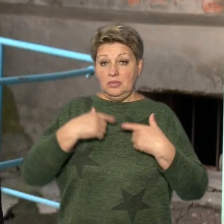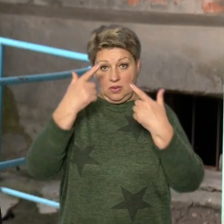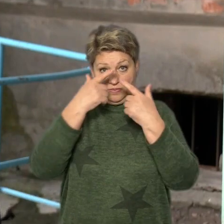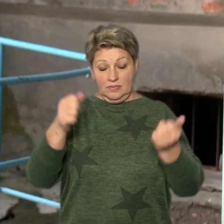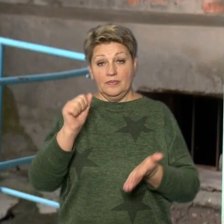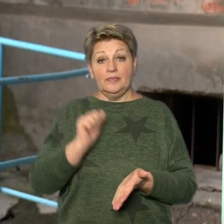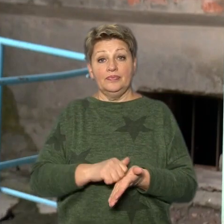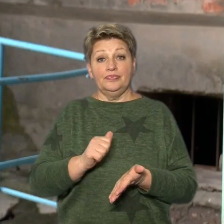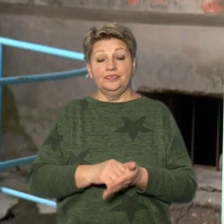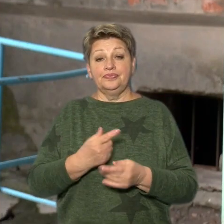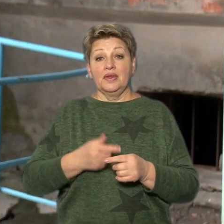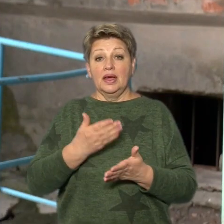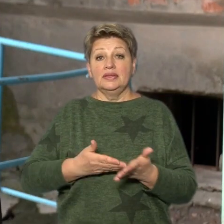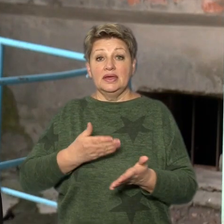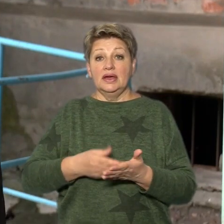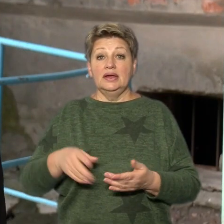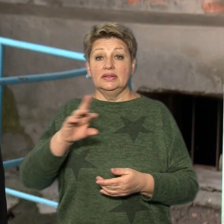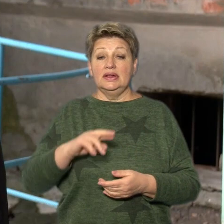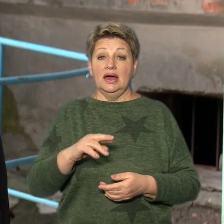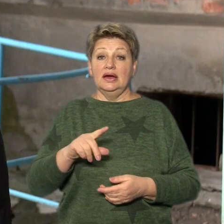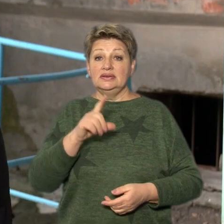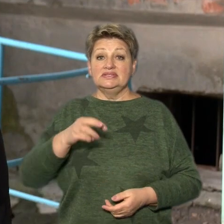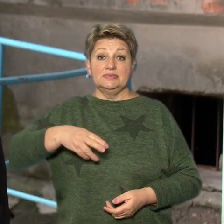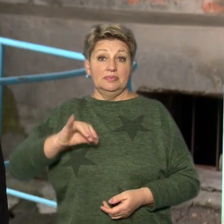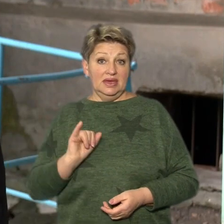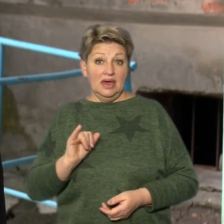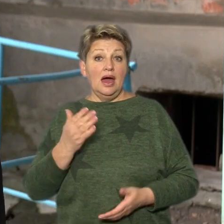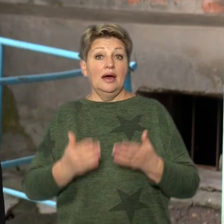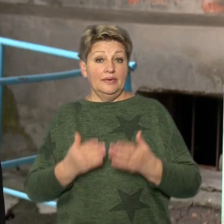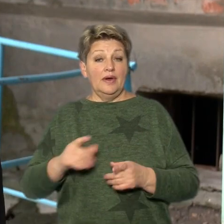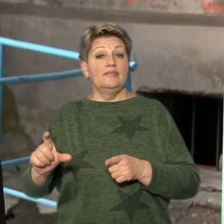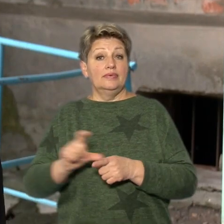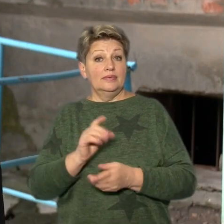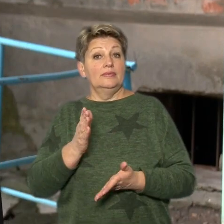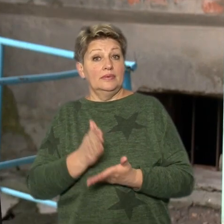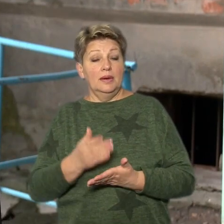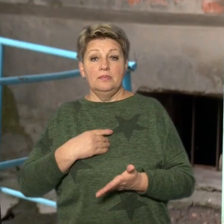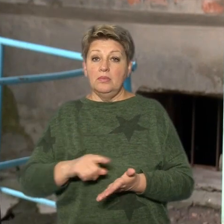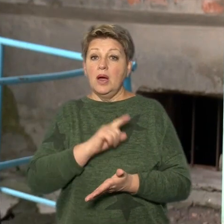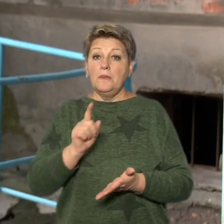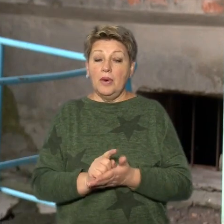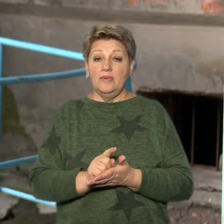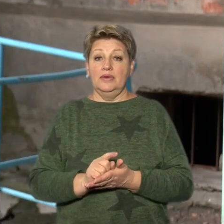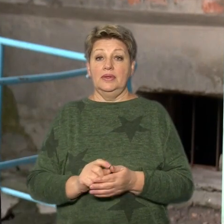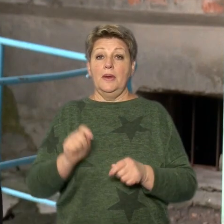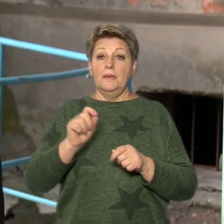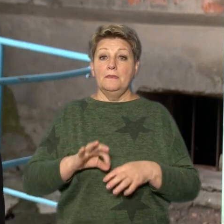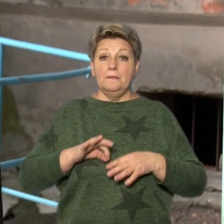ці дані для ЗМІ, або якщо вона все ж таки реагує, то ми повинні пройти повторну